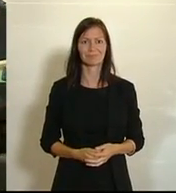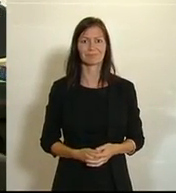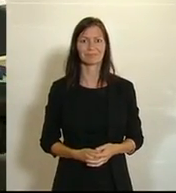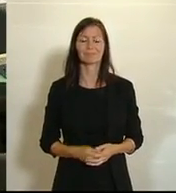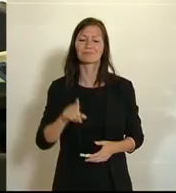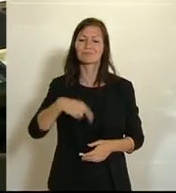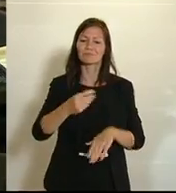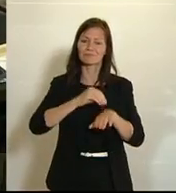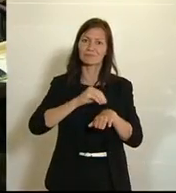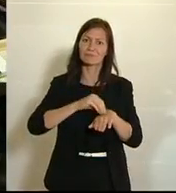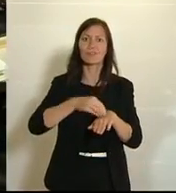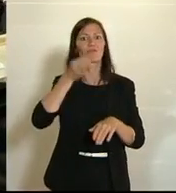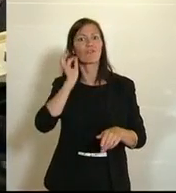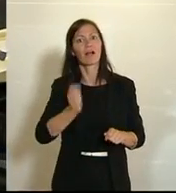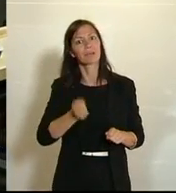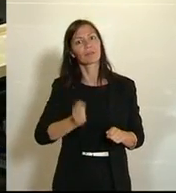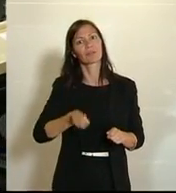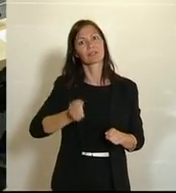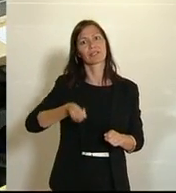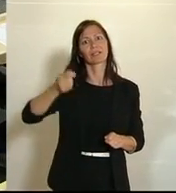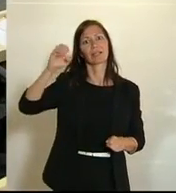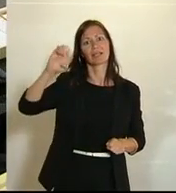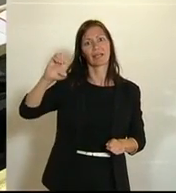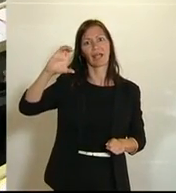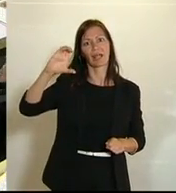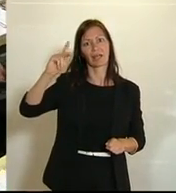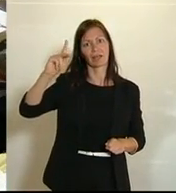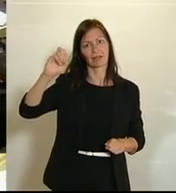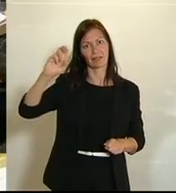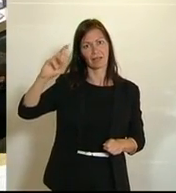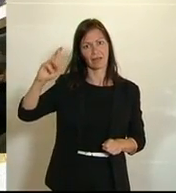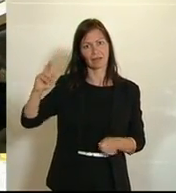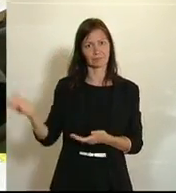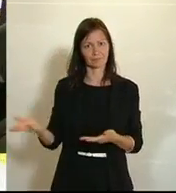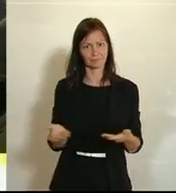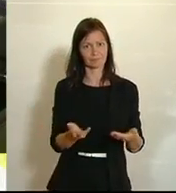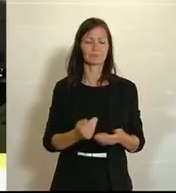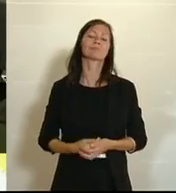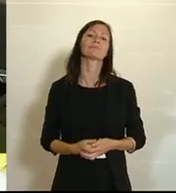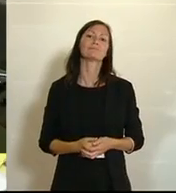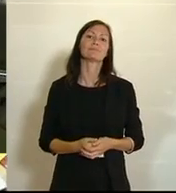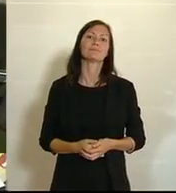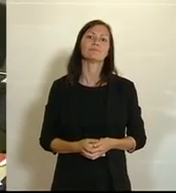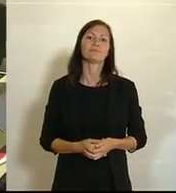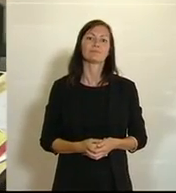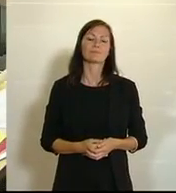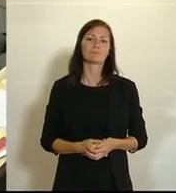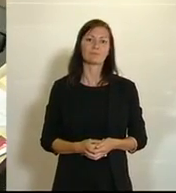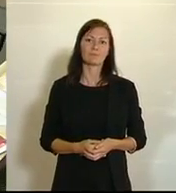Sagt Petra Wimmer von der SPÖ Menschenhandel, sei eine Summe von Menschenrechtsverletzungen, die Opfer seien schwer traumatisiert für den Rest ihres